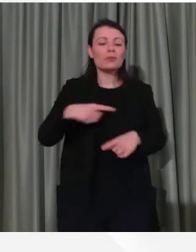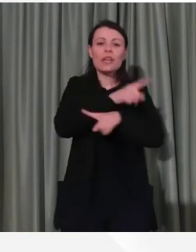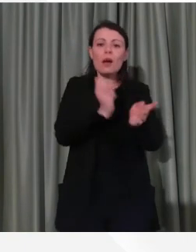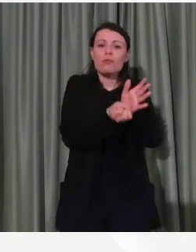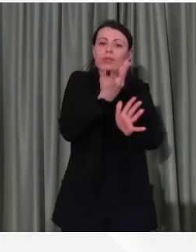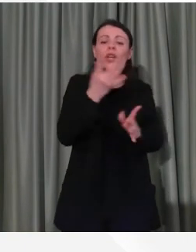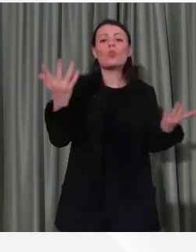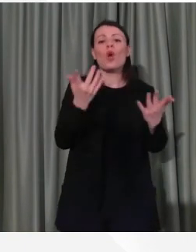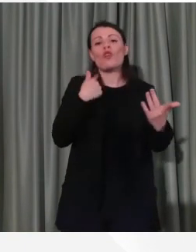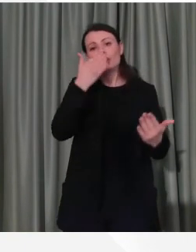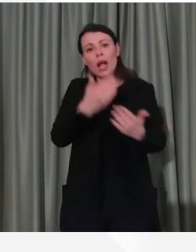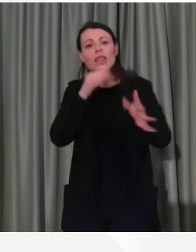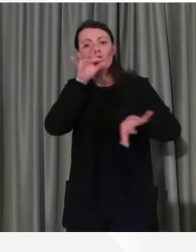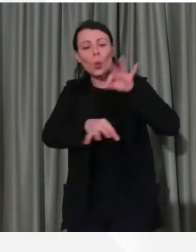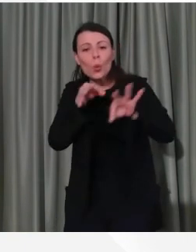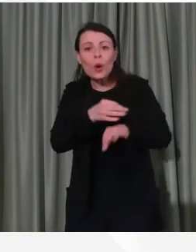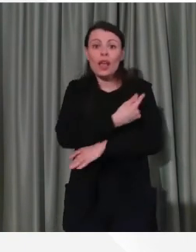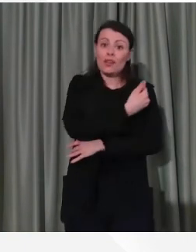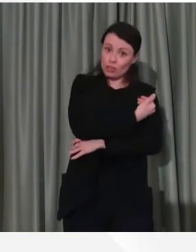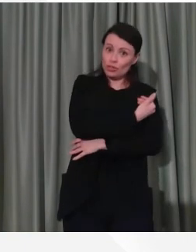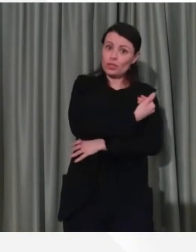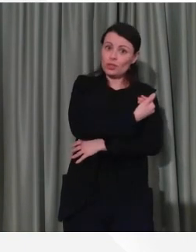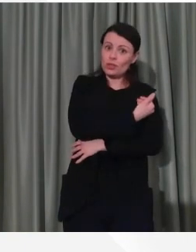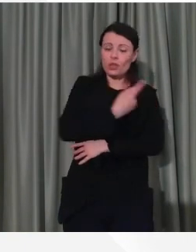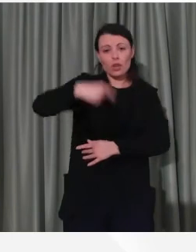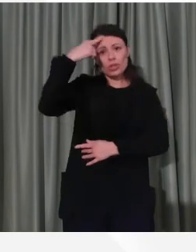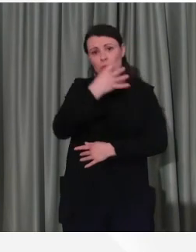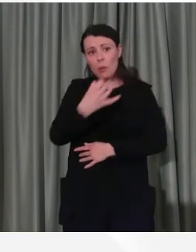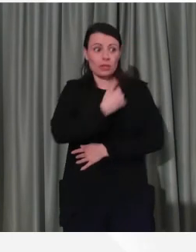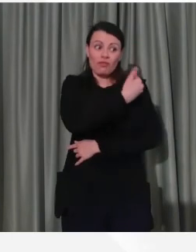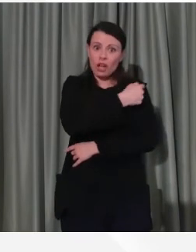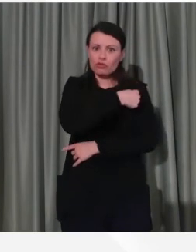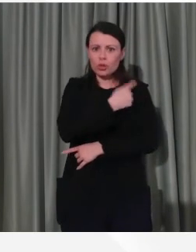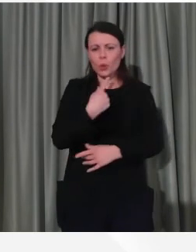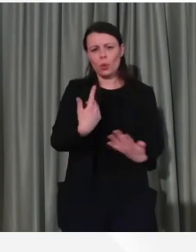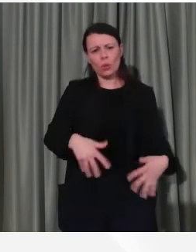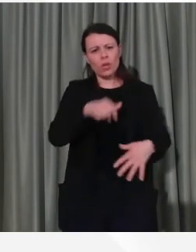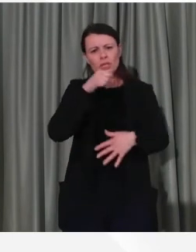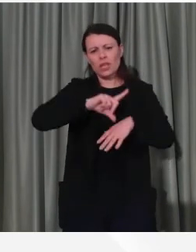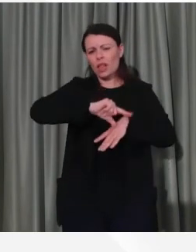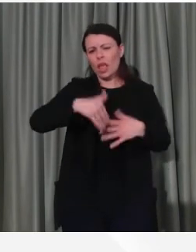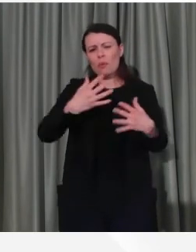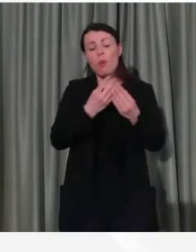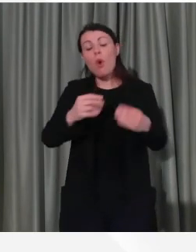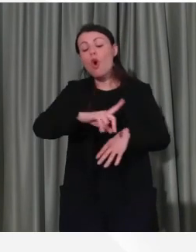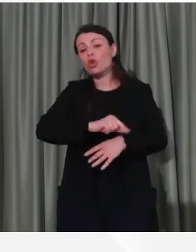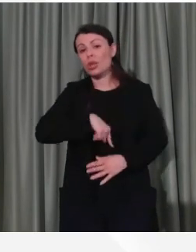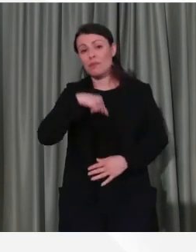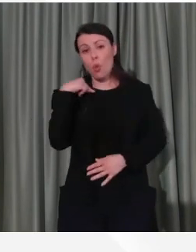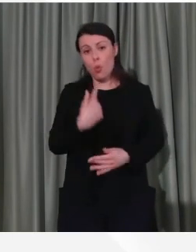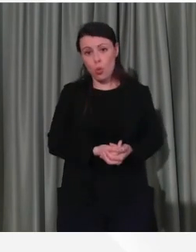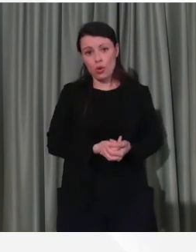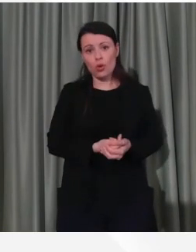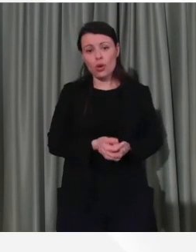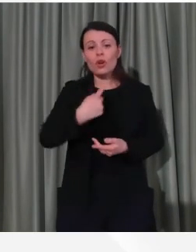produrre qualcosa per il vaccino, sappiamo che il vaccino sarà molto più lungo, ci vorrà molto tempo per averlo, noi